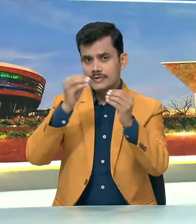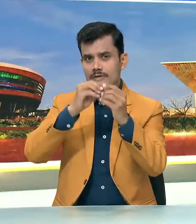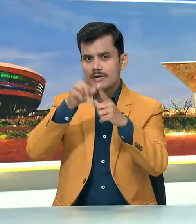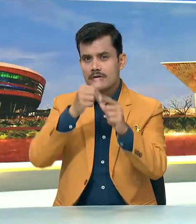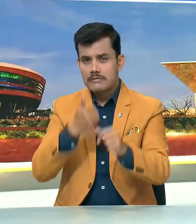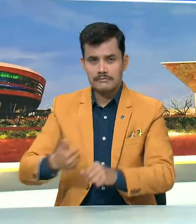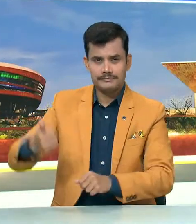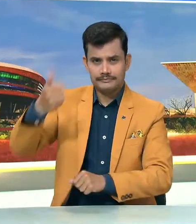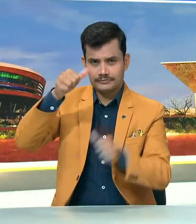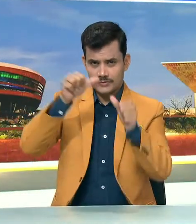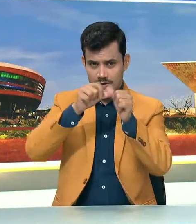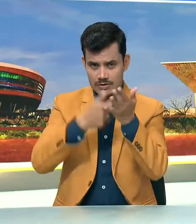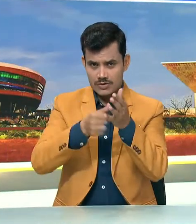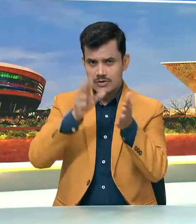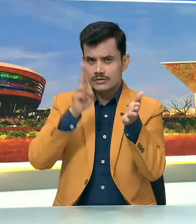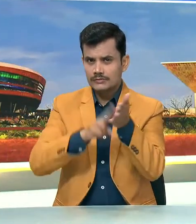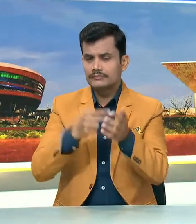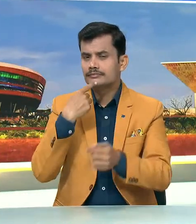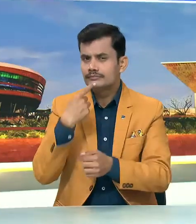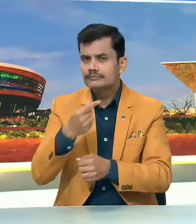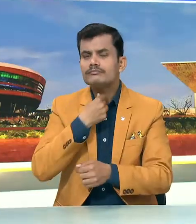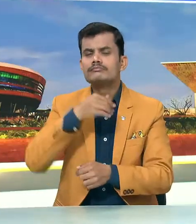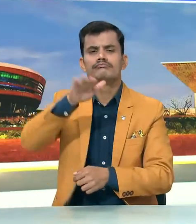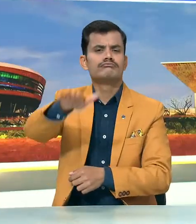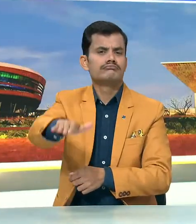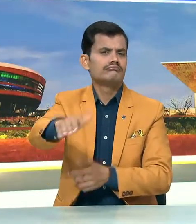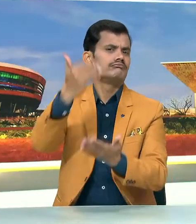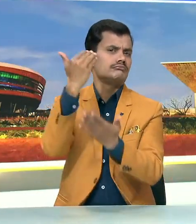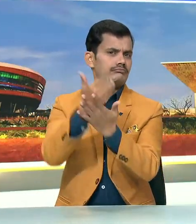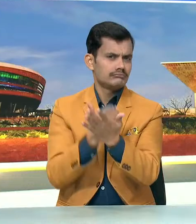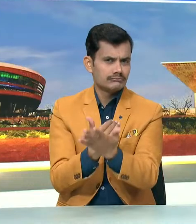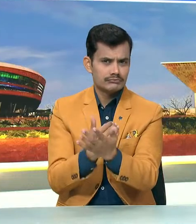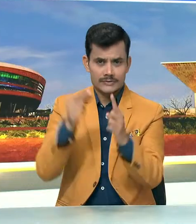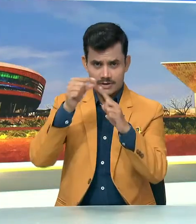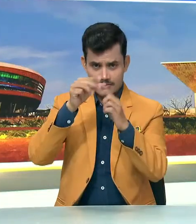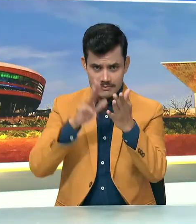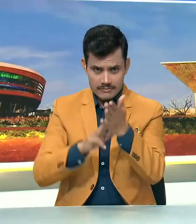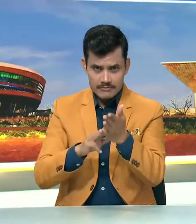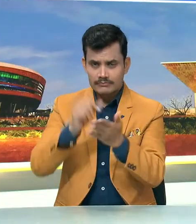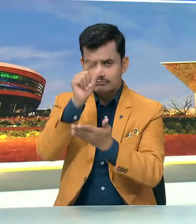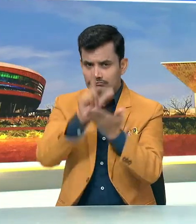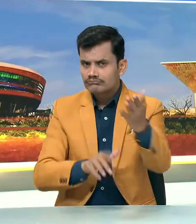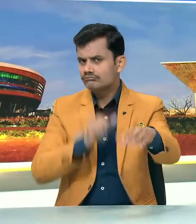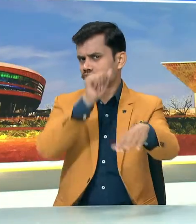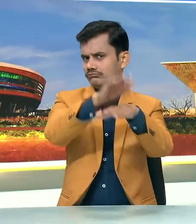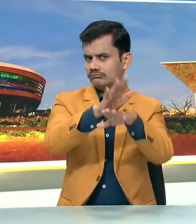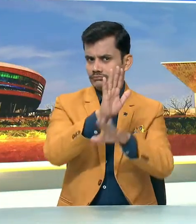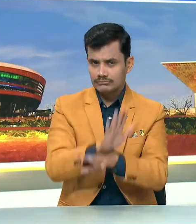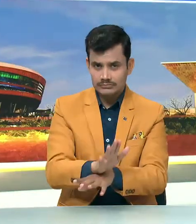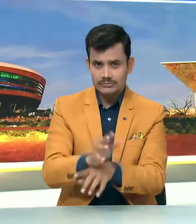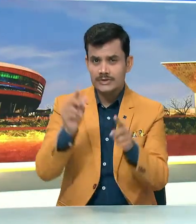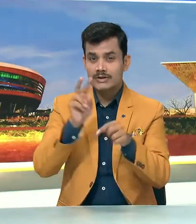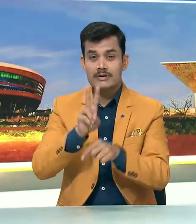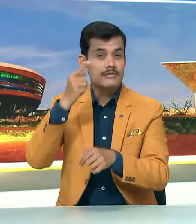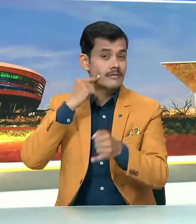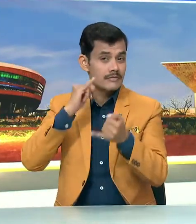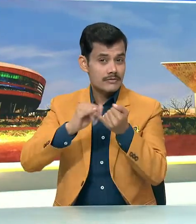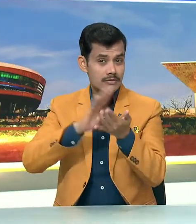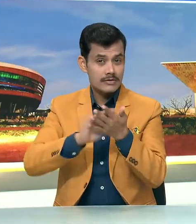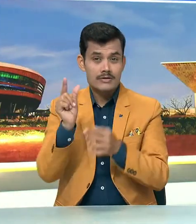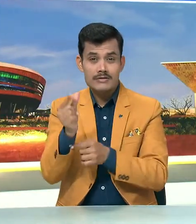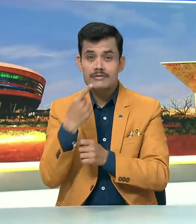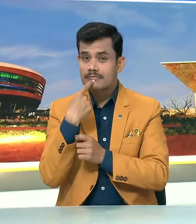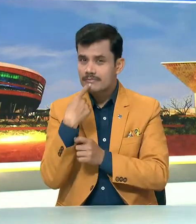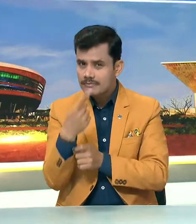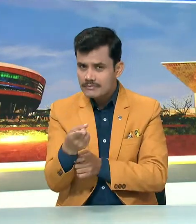धेक्ष अरुन साव ने बताया कि शबत ग्रहन समारोह के लिए पीए मोदी को निमंत्रन भेजा गया है। दिश्णु देव साई ने आगे ये भी